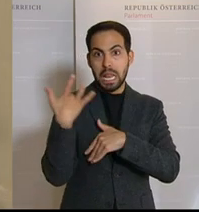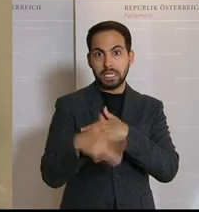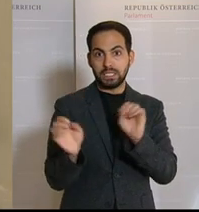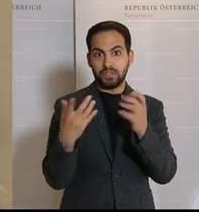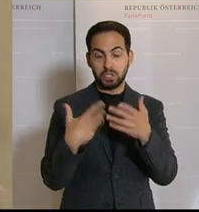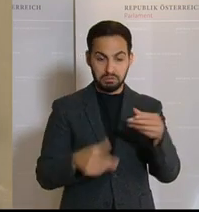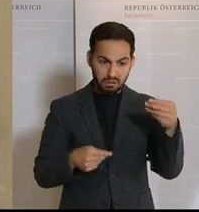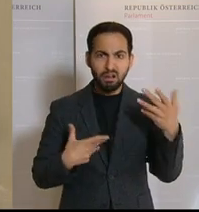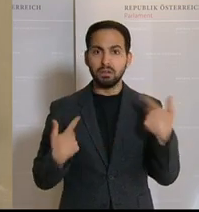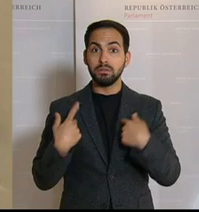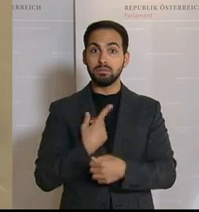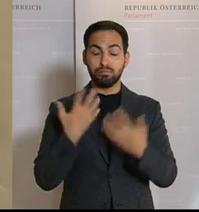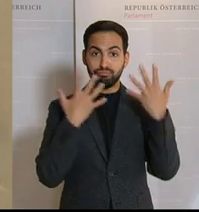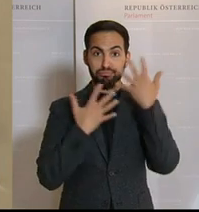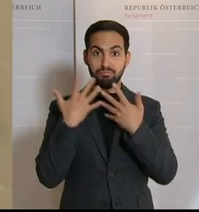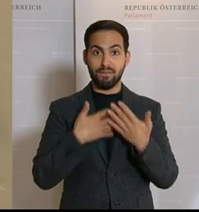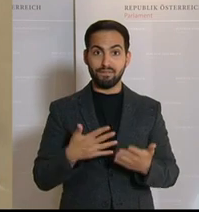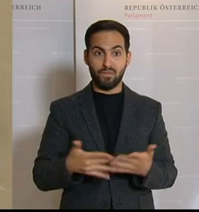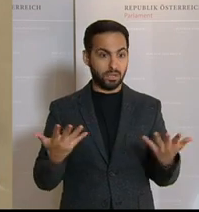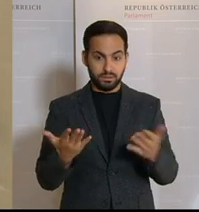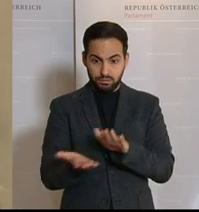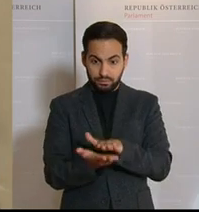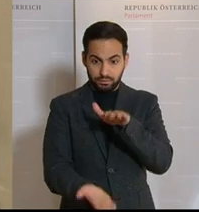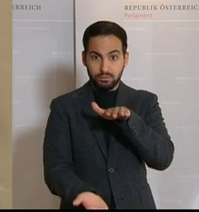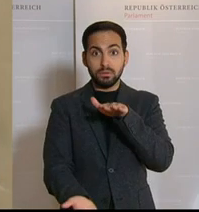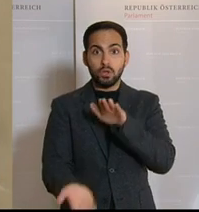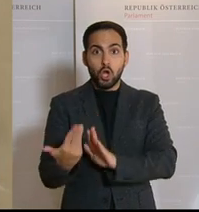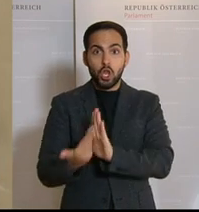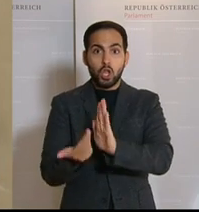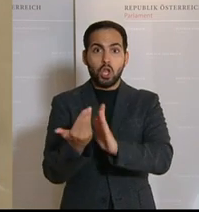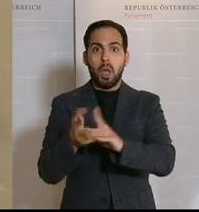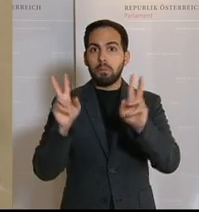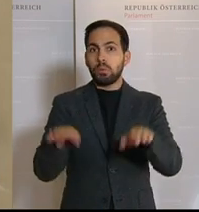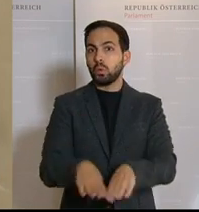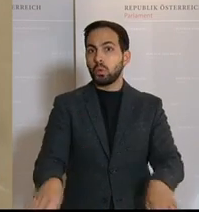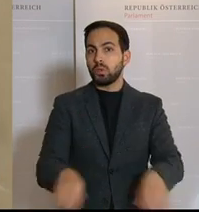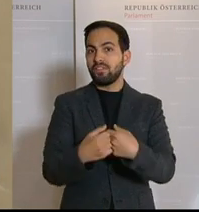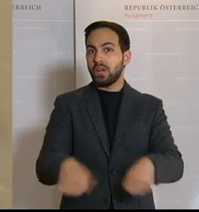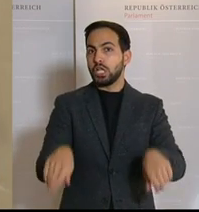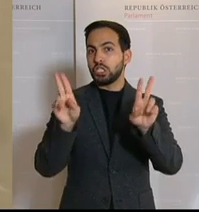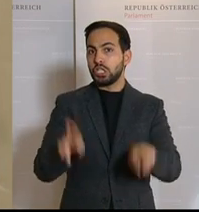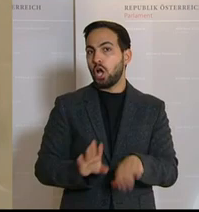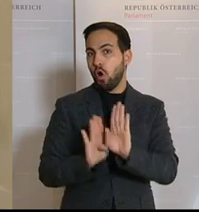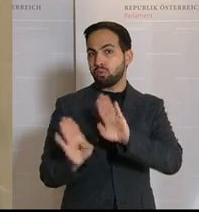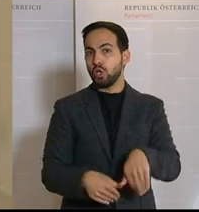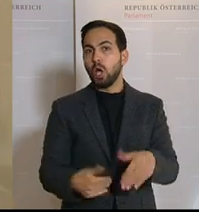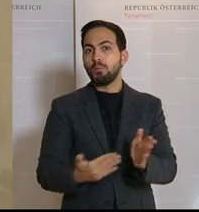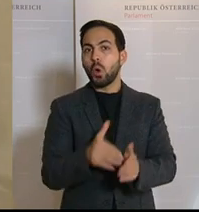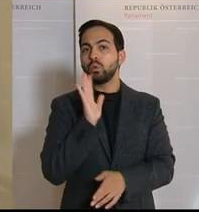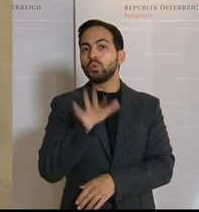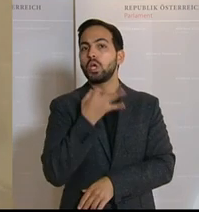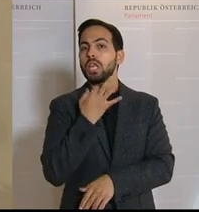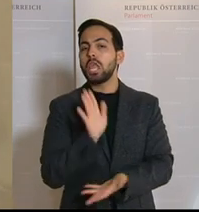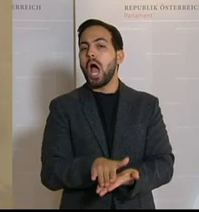Ich kenne mich nicht mehr ganz genau aus, was jetzt überhaupt vorliegt. Aber es geht ja nur um Grund und Freiheitsrechte in Österreich. Da braucht man nicht so bingelig sein.